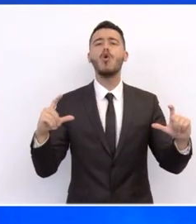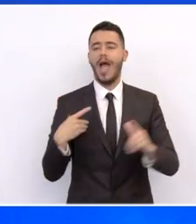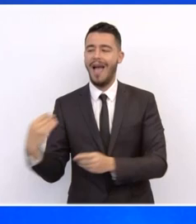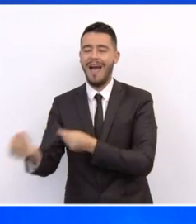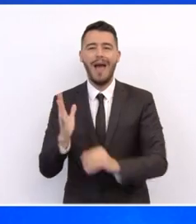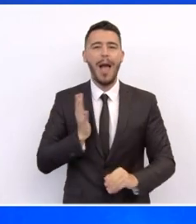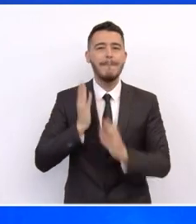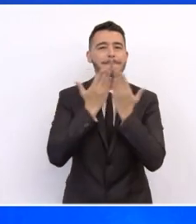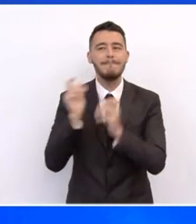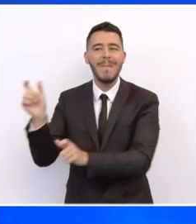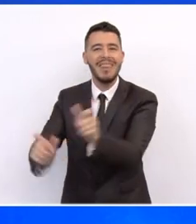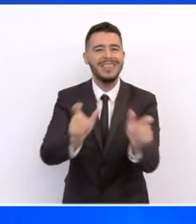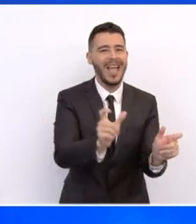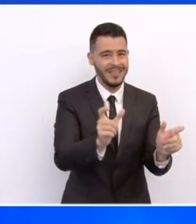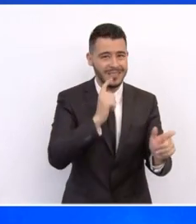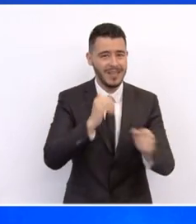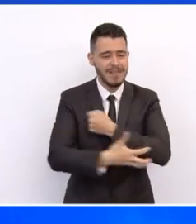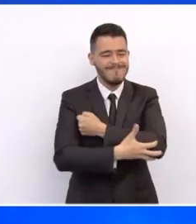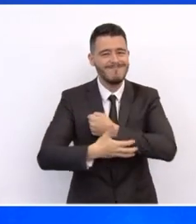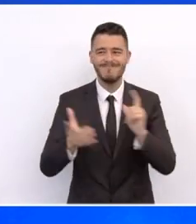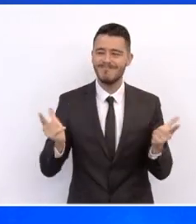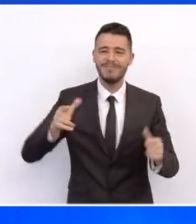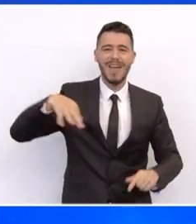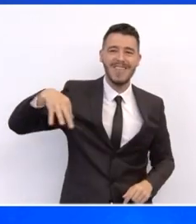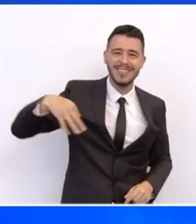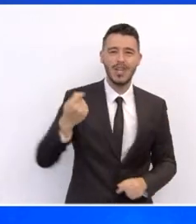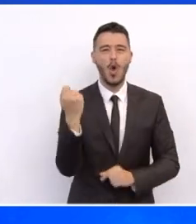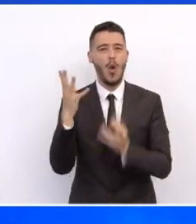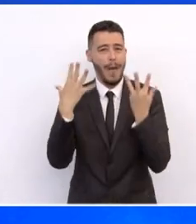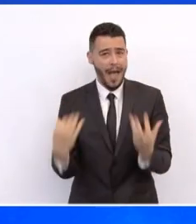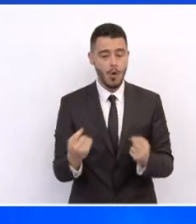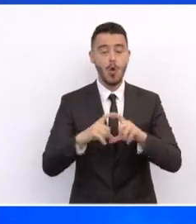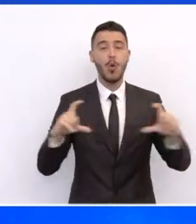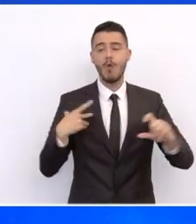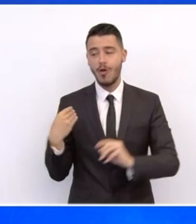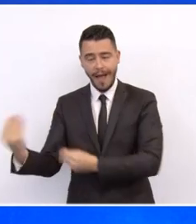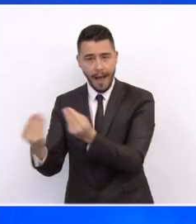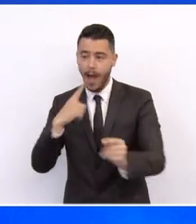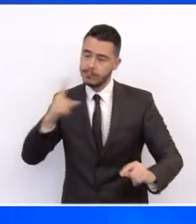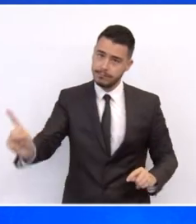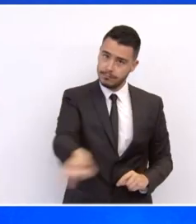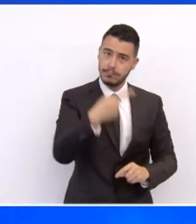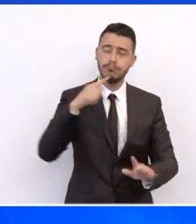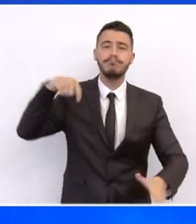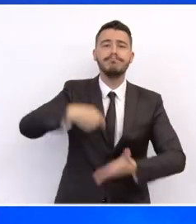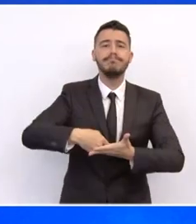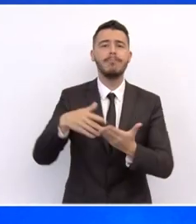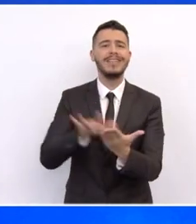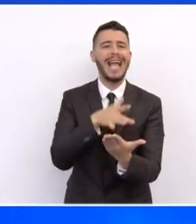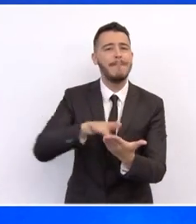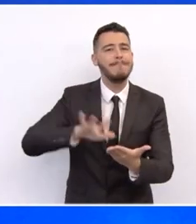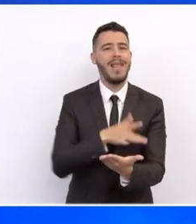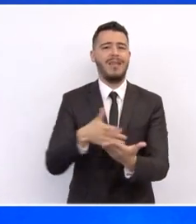βάροτα νοικοκυριά. Έχουμε πολύ μεγάλες επενδύσεις στο σύστημα της υγείας για να μπορούμε να έχουμε πραγματικά υγεία υψηλής ποιότητας. Εδώ,